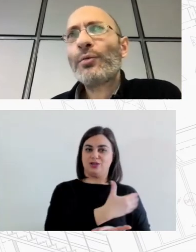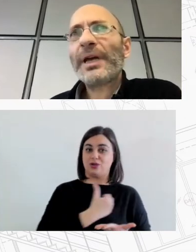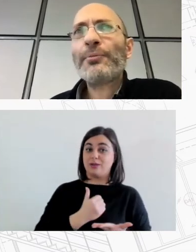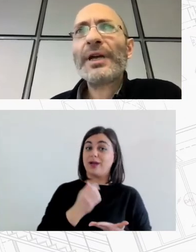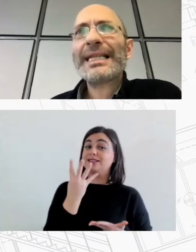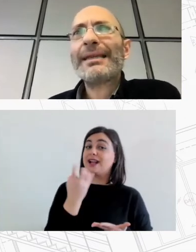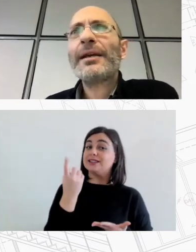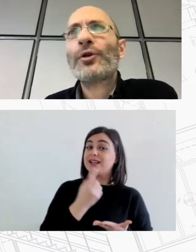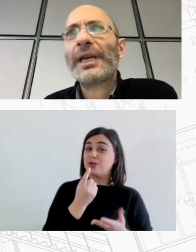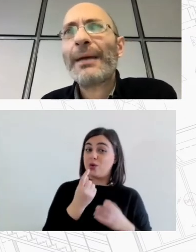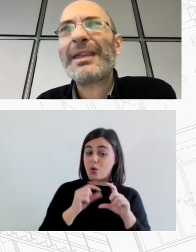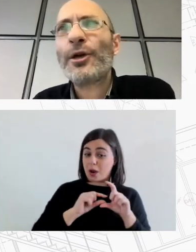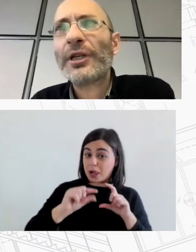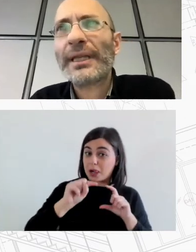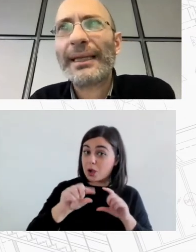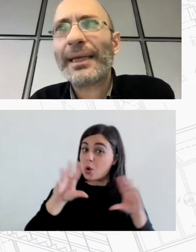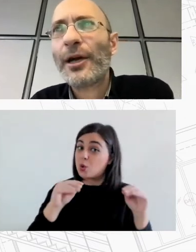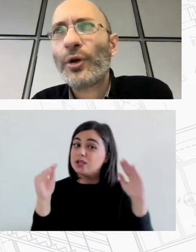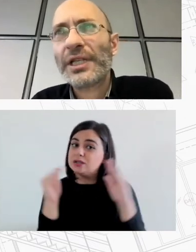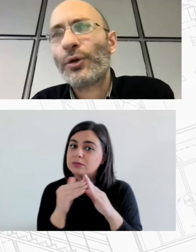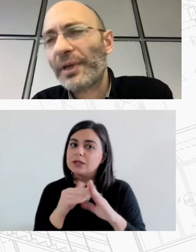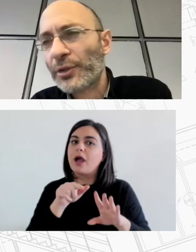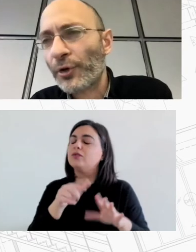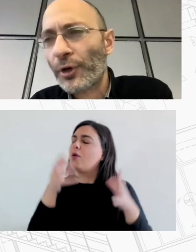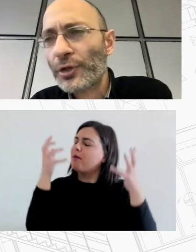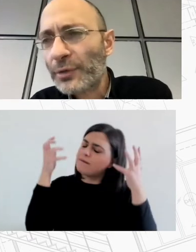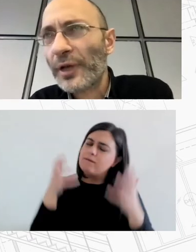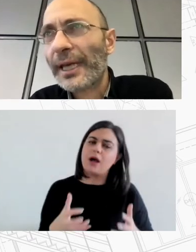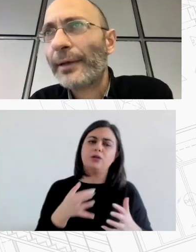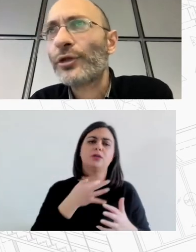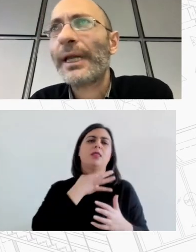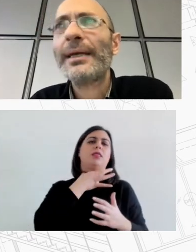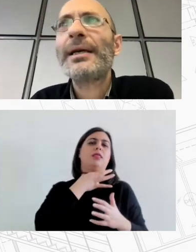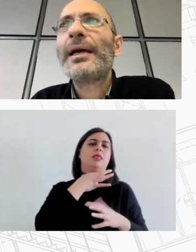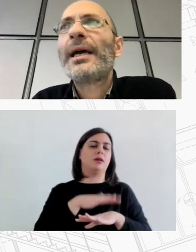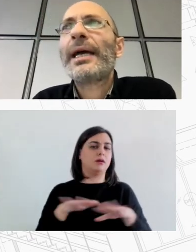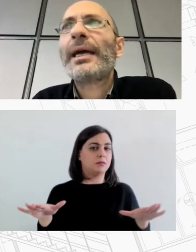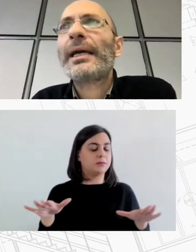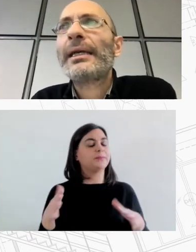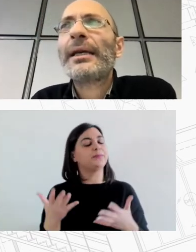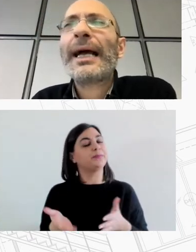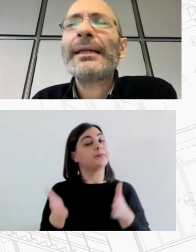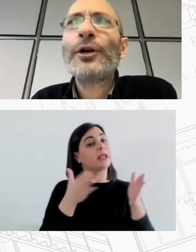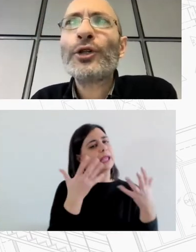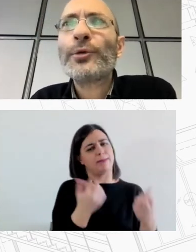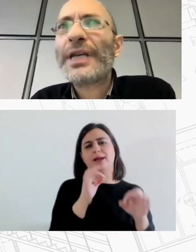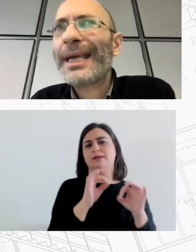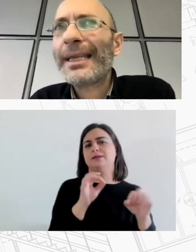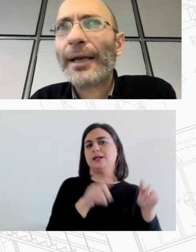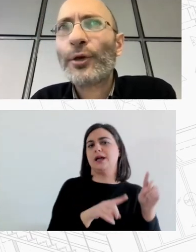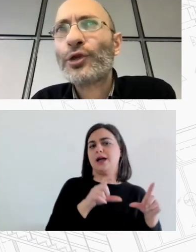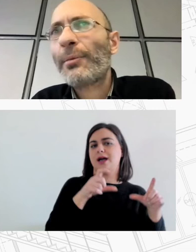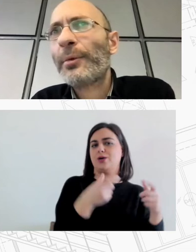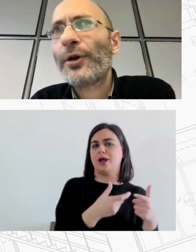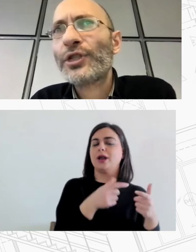βιώνουν περίπου ένα στα τρία νοικοκυριά με ιδιόκτητη κατοικία χωρίς οικονομικές υποχρεώσεις που είναι δικιά τους δηλαδή κάτι λιγότερο από το 40